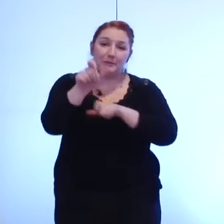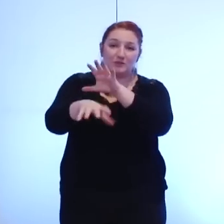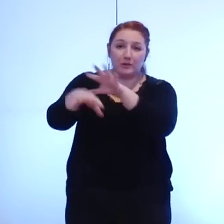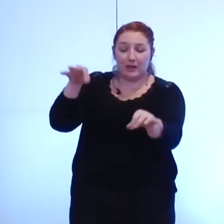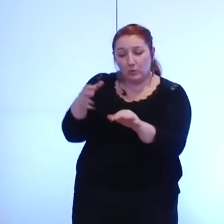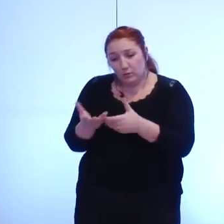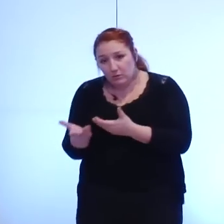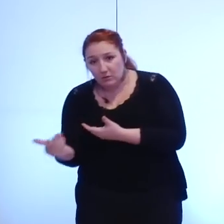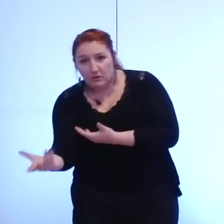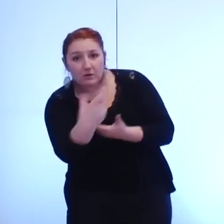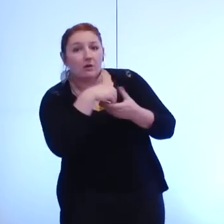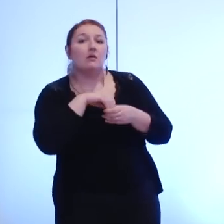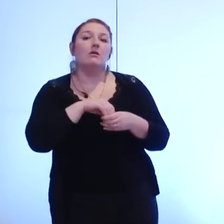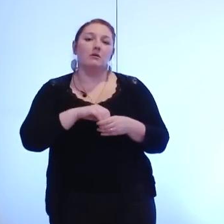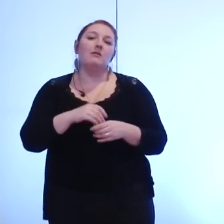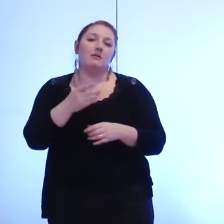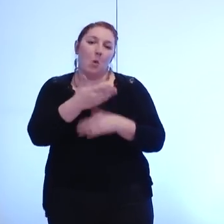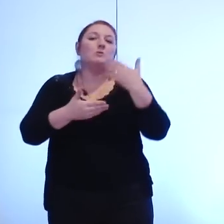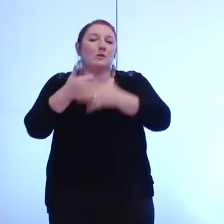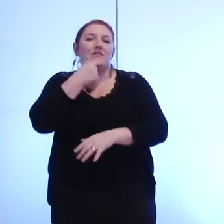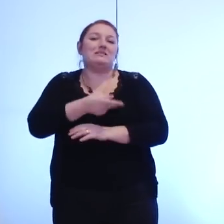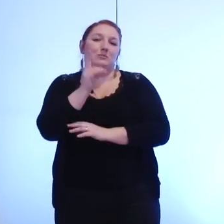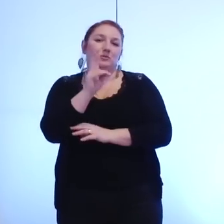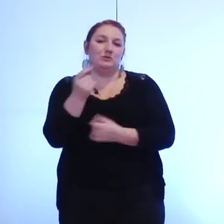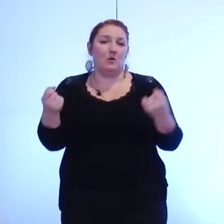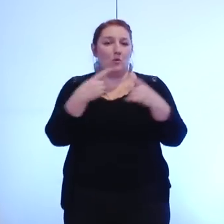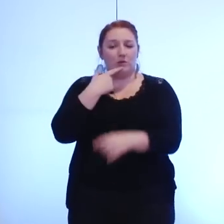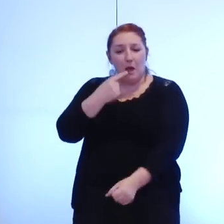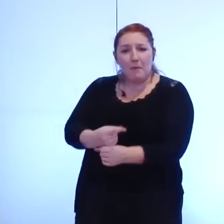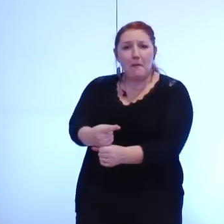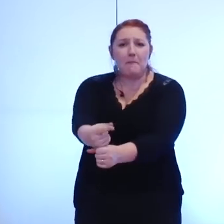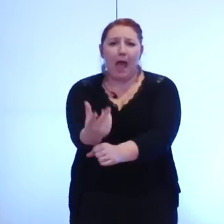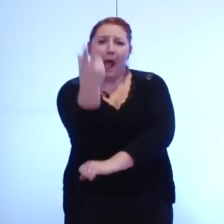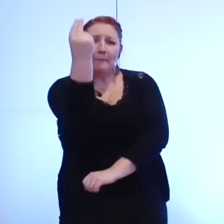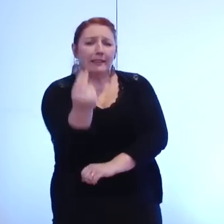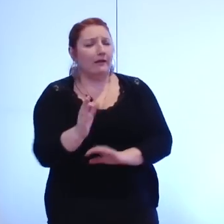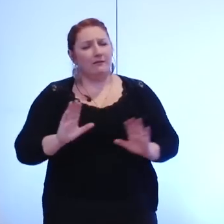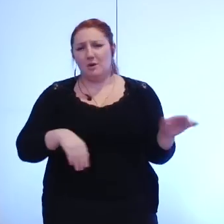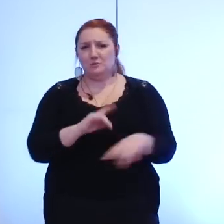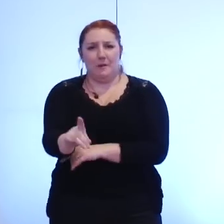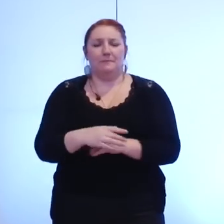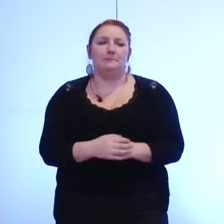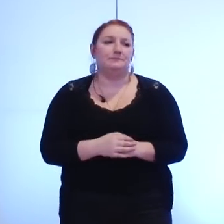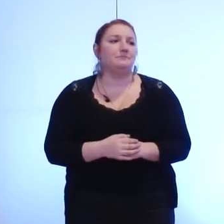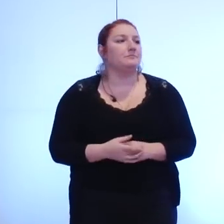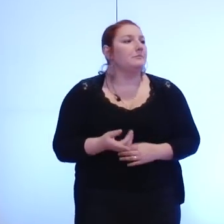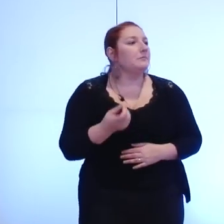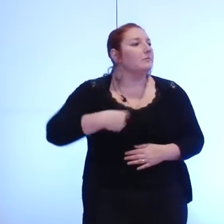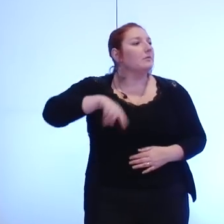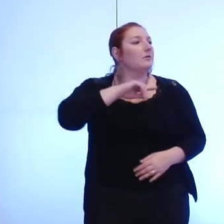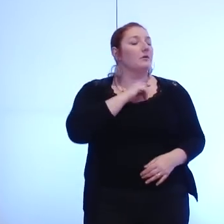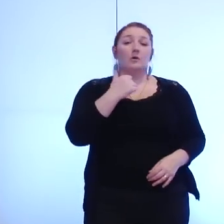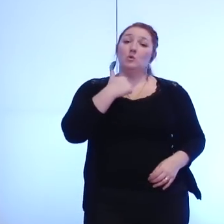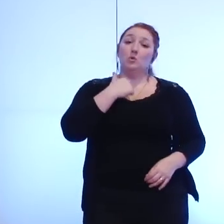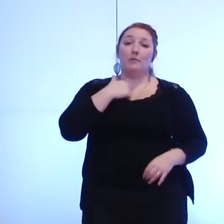quand elles s'imposent à eux dans la rapidité nous n'avons pour notre part pas choisi ce